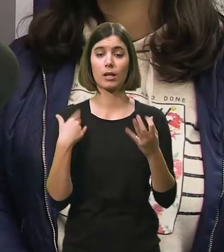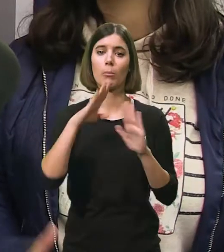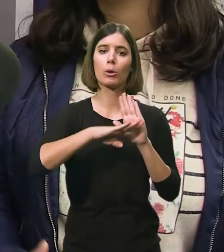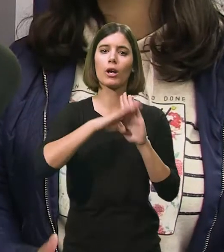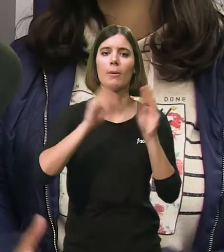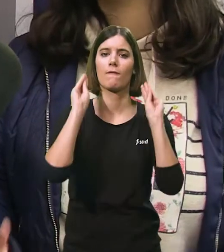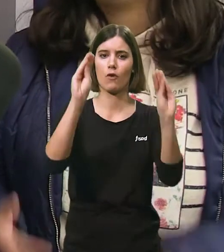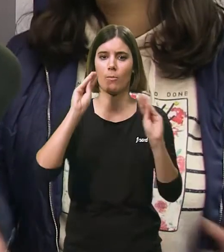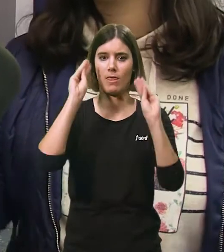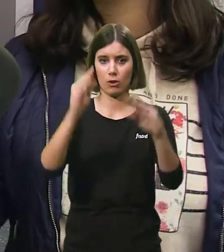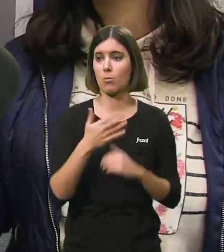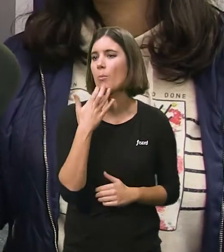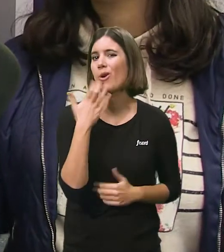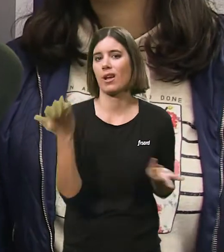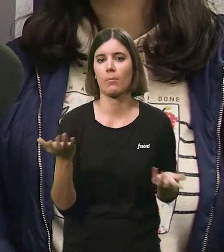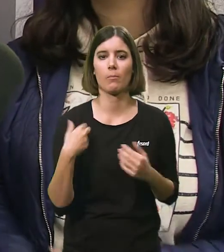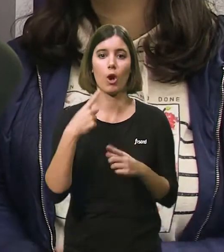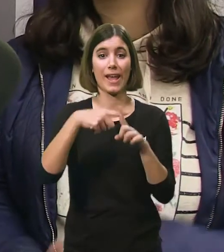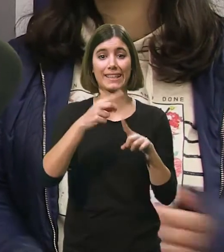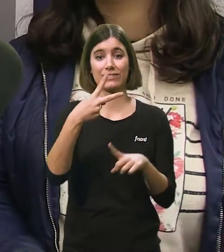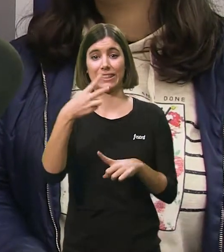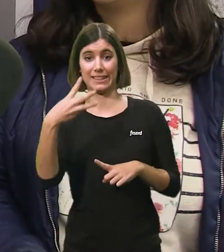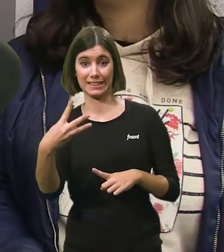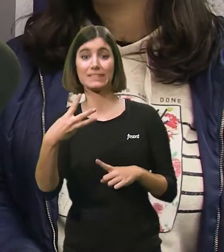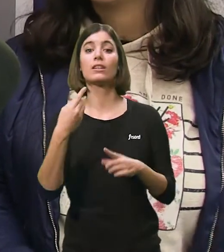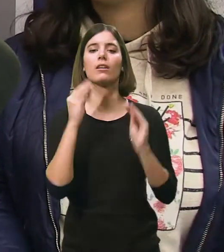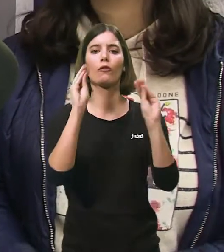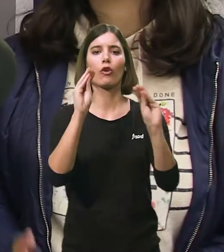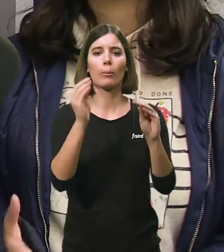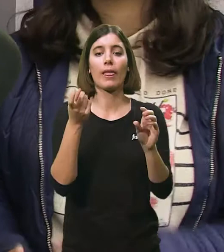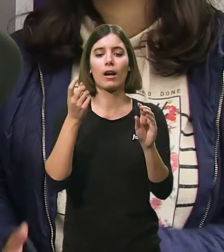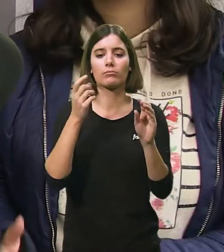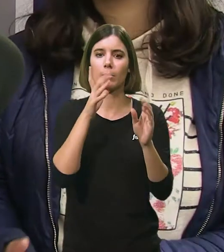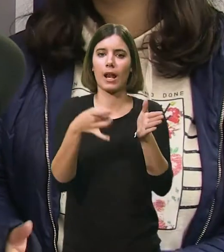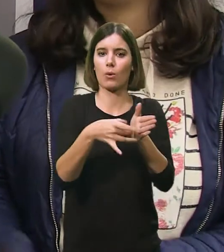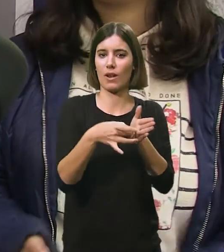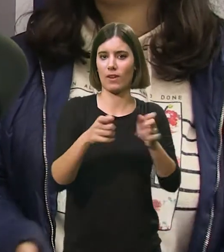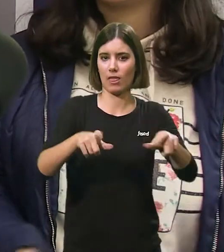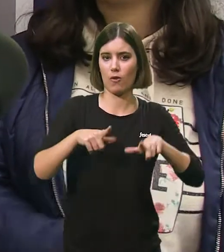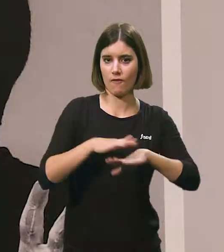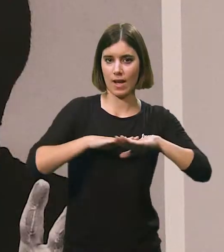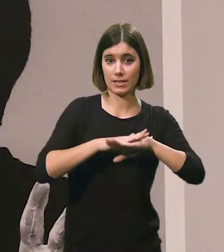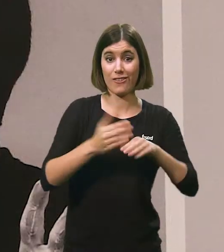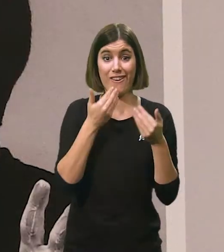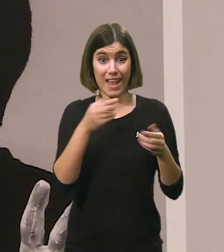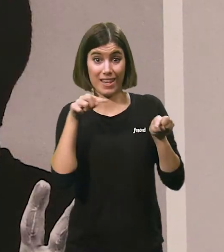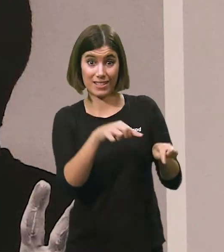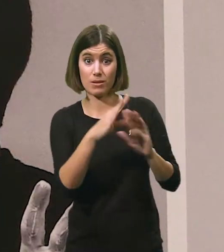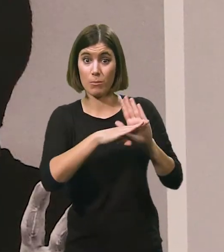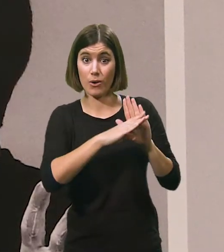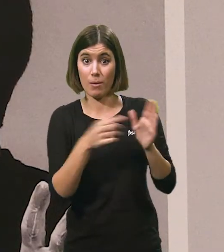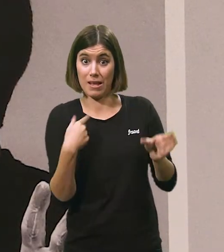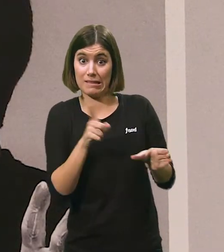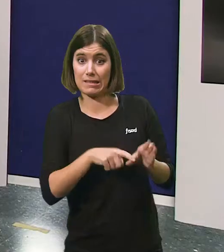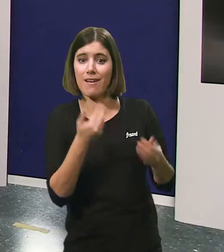programes de formació. Per exemple, el X23, que ha programes de formació en qualificació bàsica. Gràcies a això,